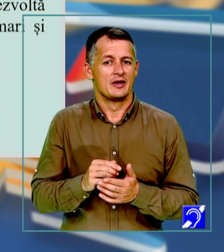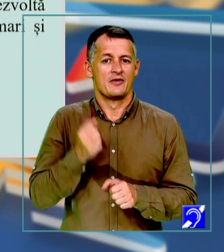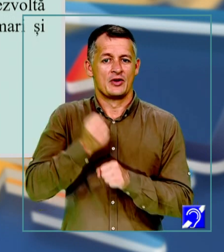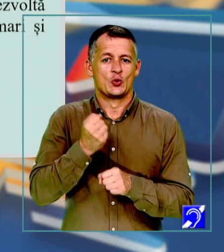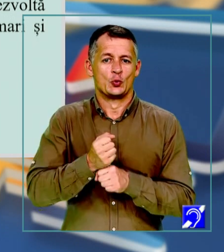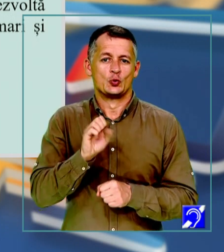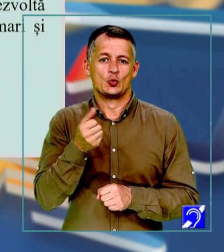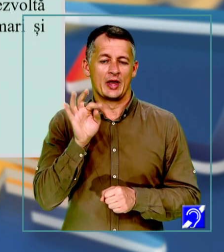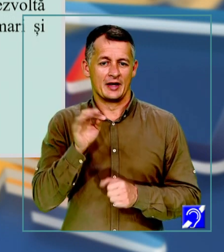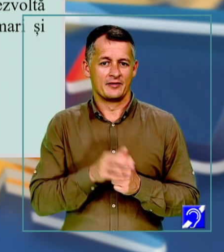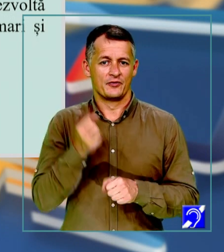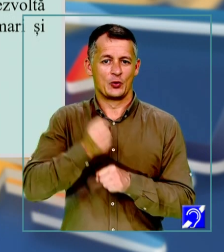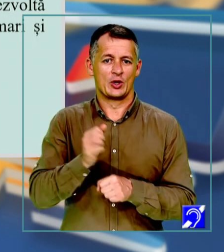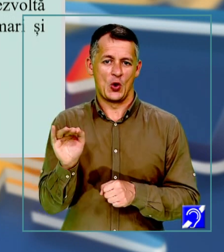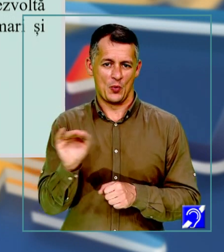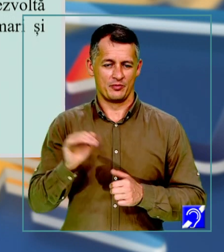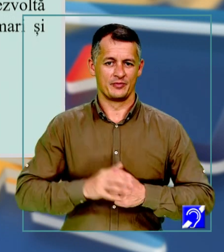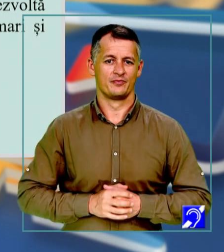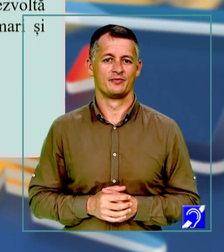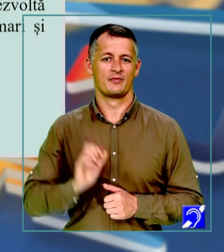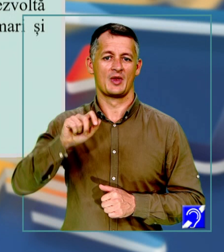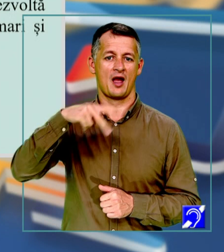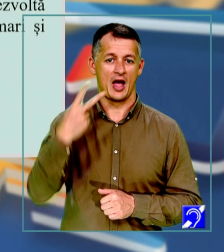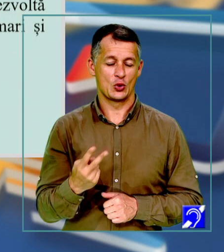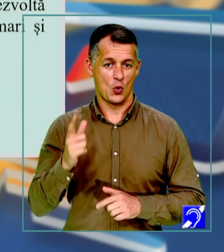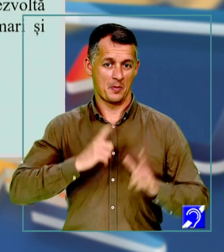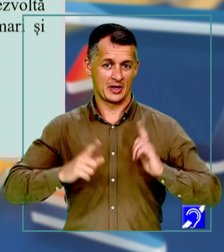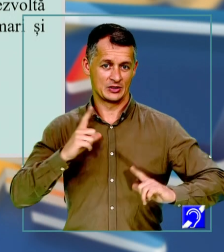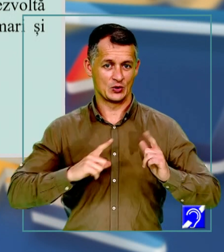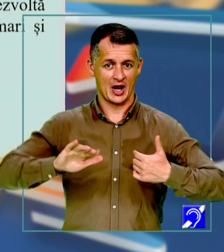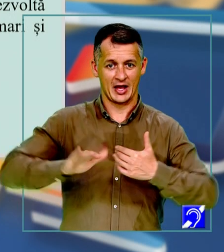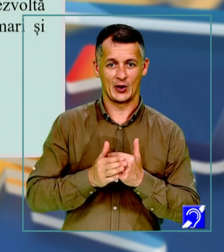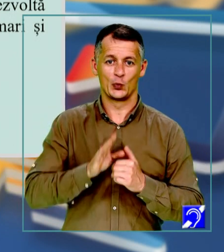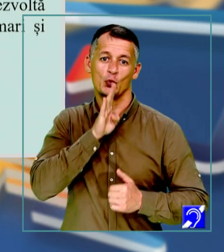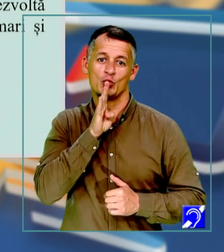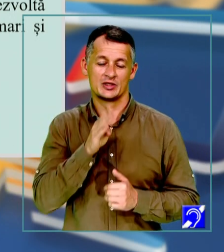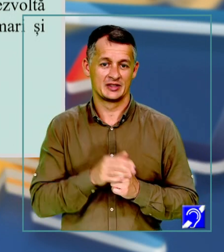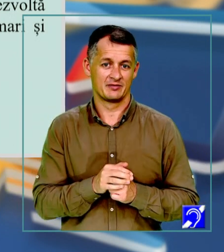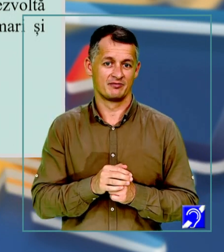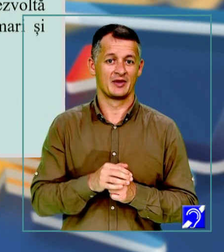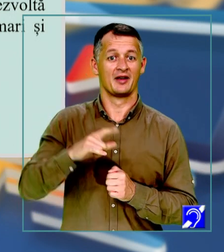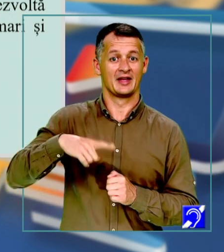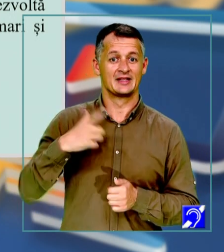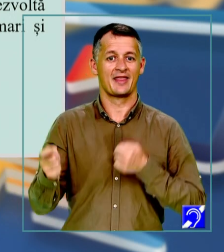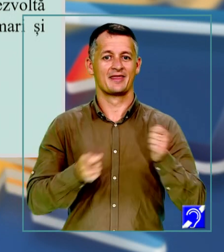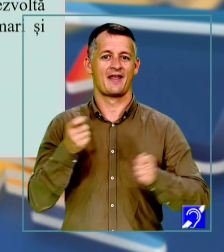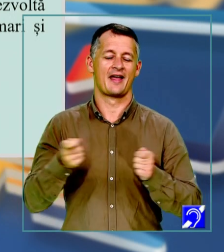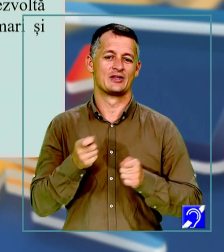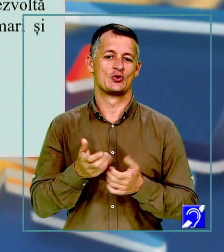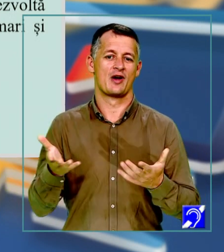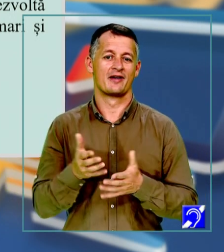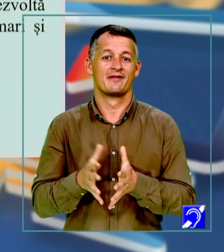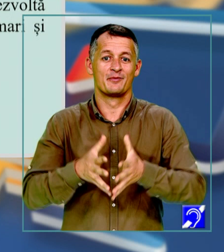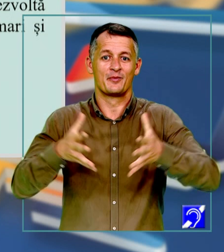de cei mici. A doua pasiune apropiată de muzică, dincolo de statistici, este dansul, care lărgește cercul de